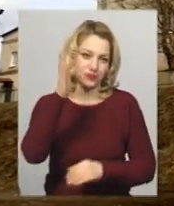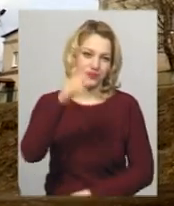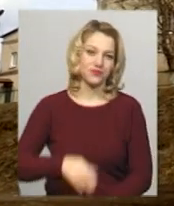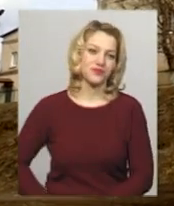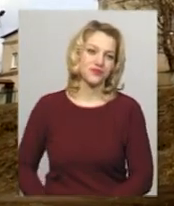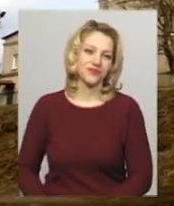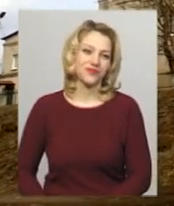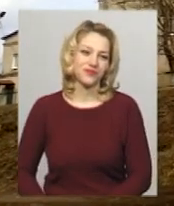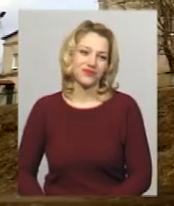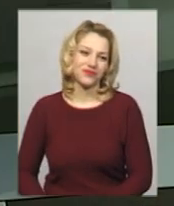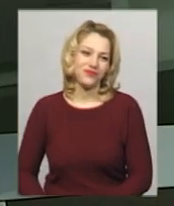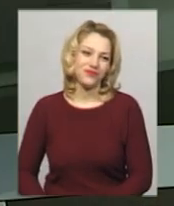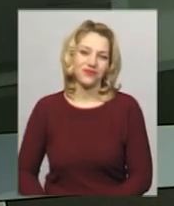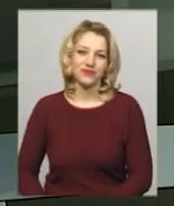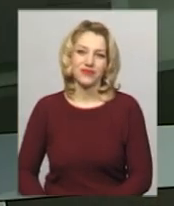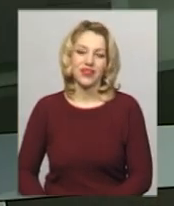новини, Поділля, центр.